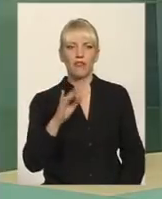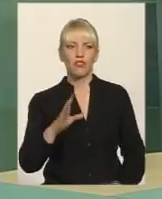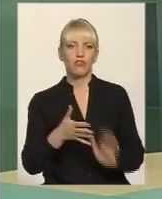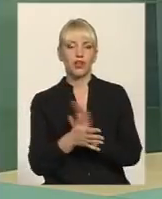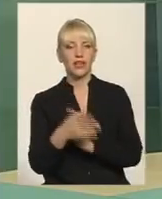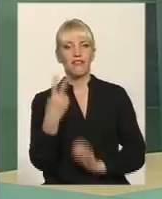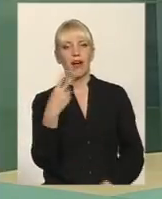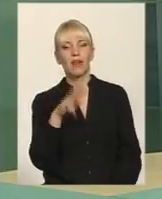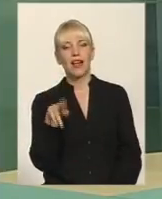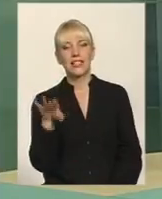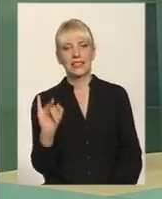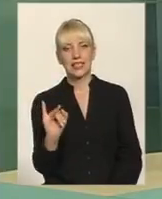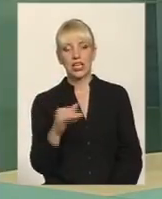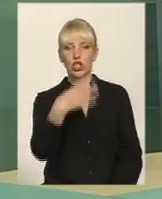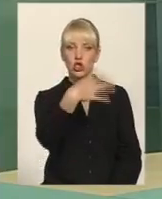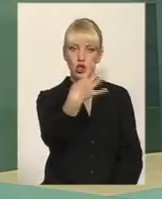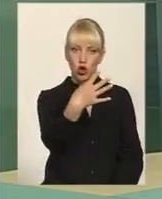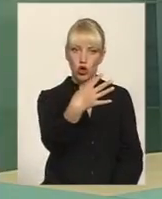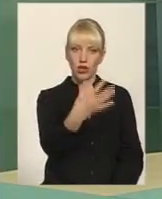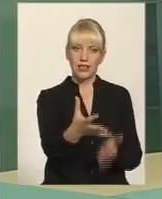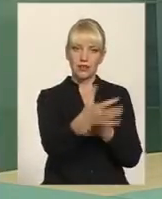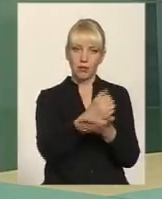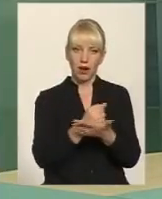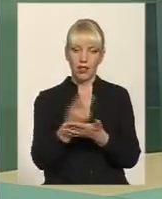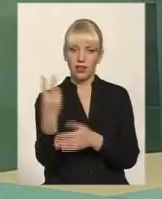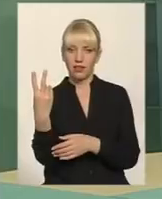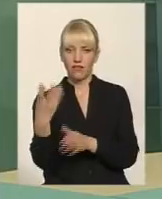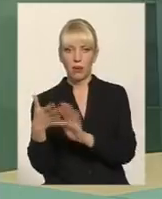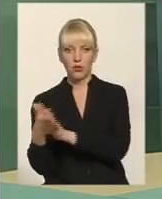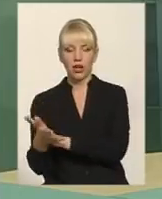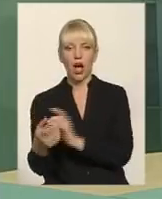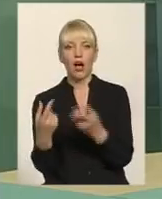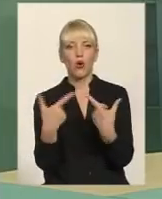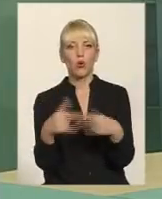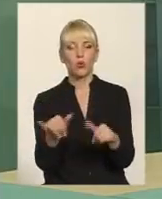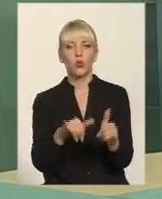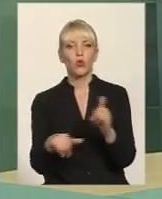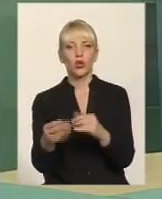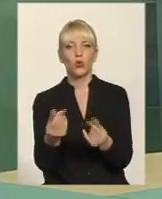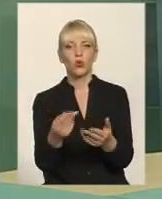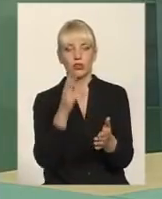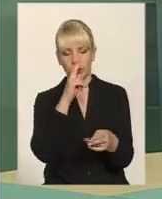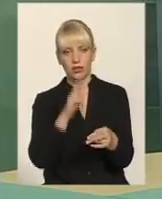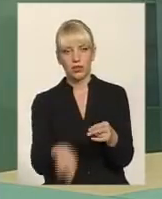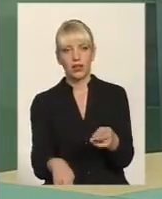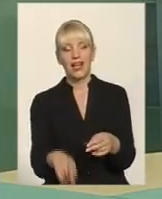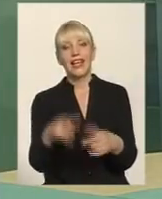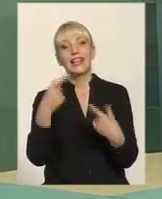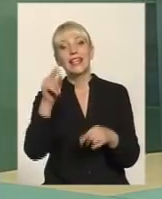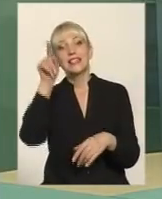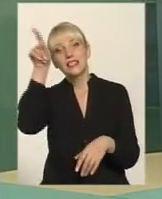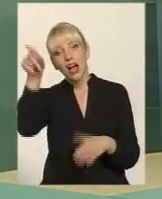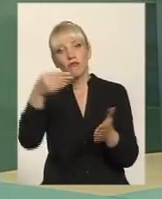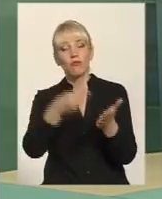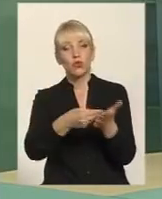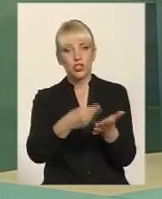мільярди. І 40 зібраних на дороги. Да, завжди природні питання, куди ж ті кошти ділись? Вони десь там в бюджеті знайшли собі